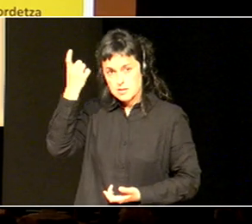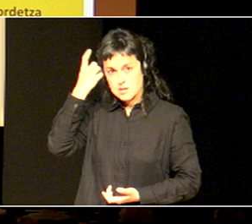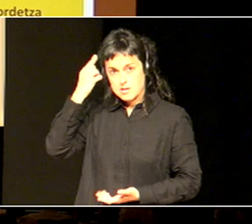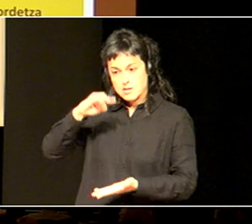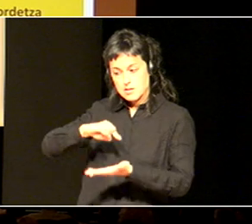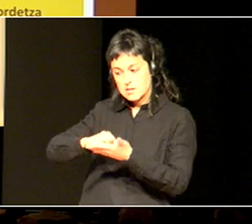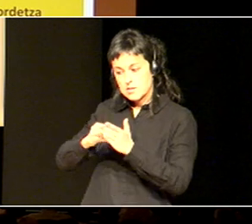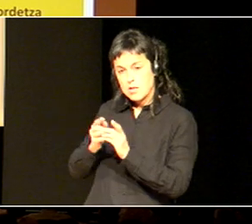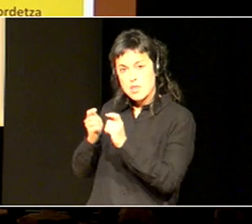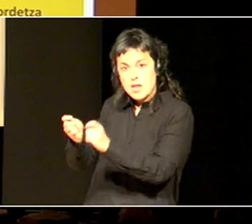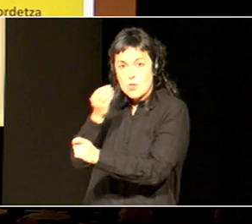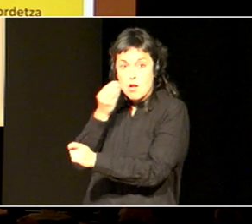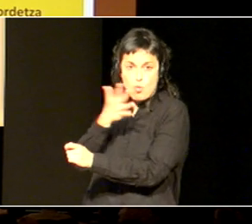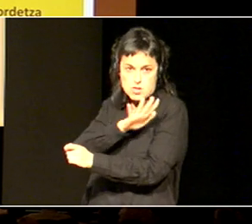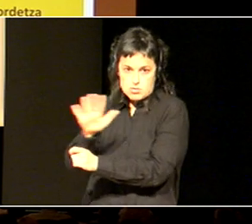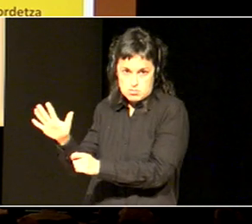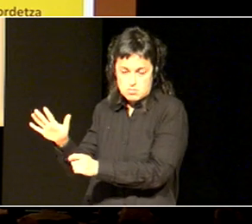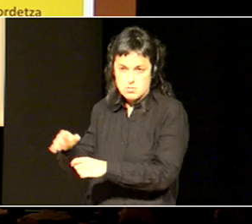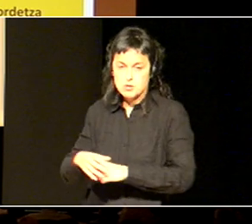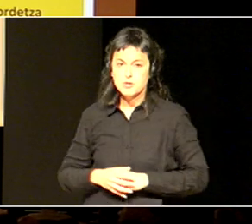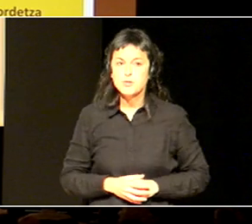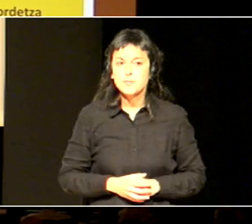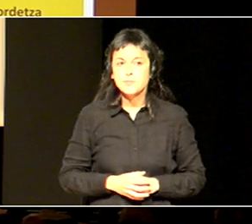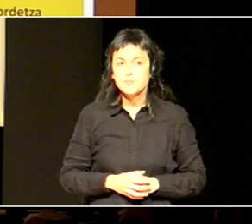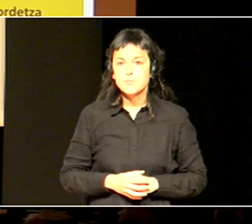oberena, emoteko, beraz,